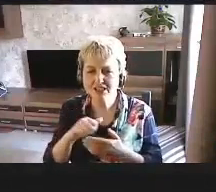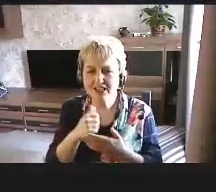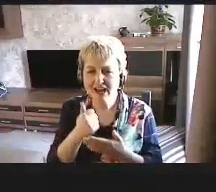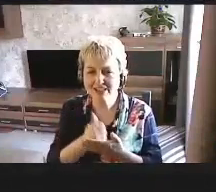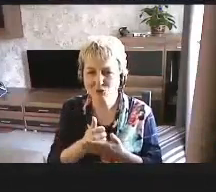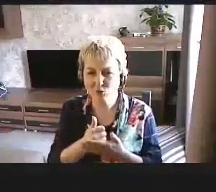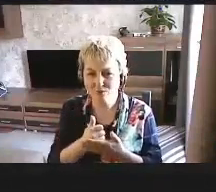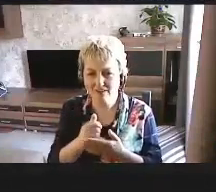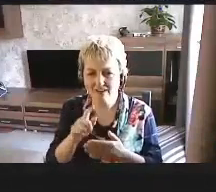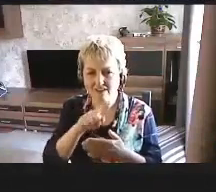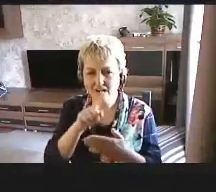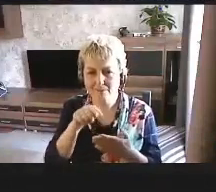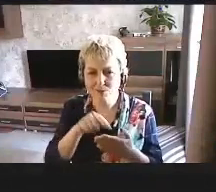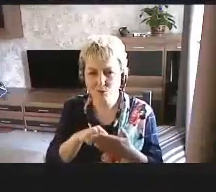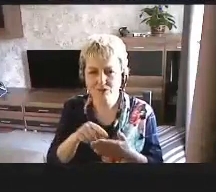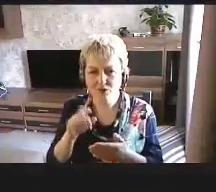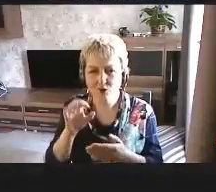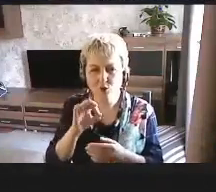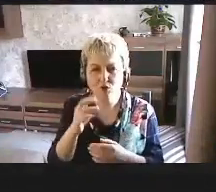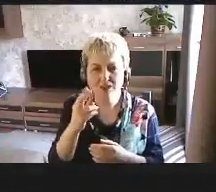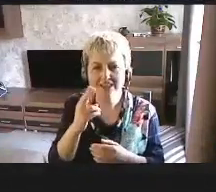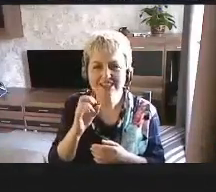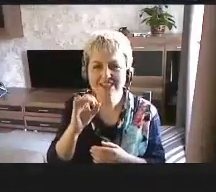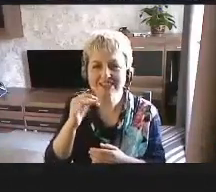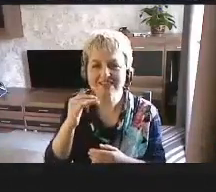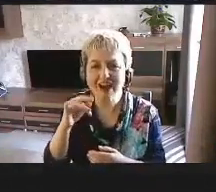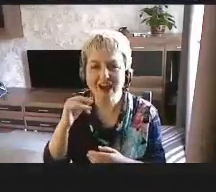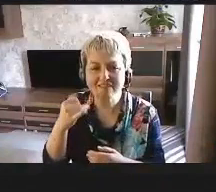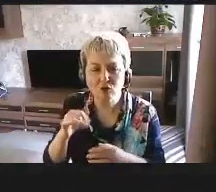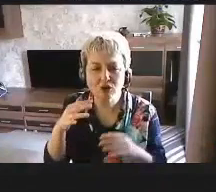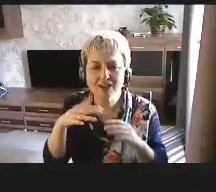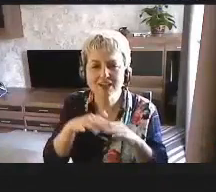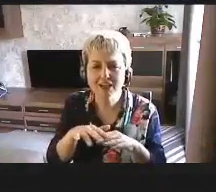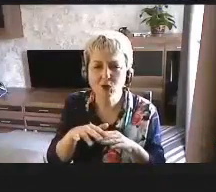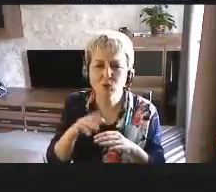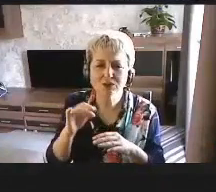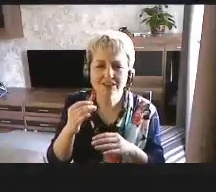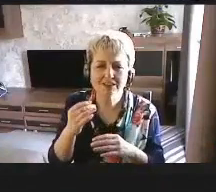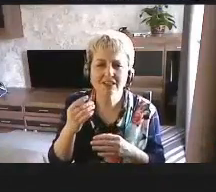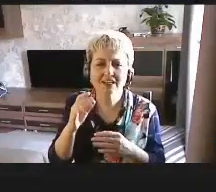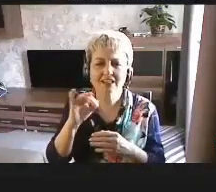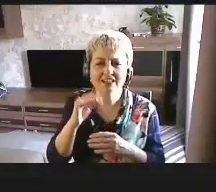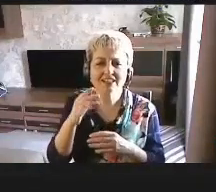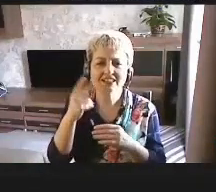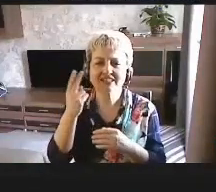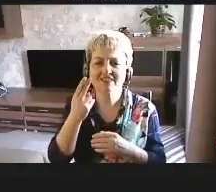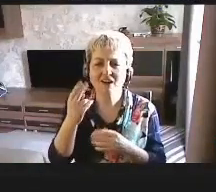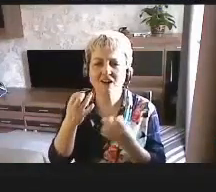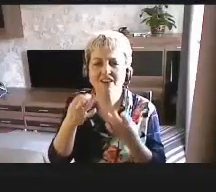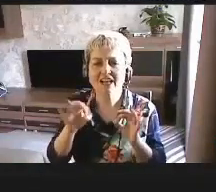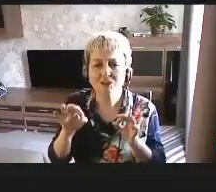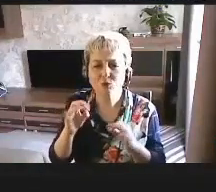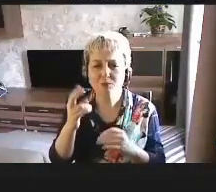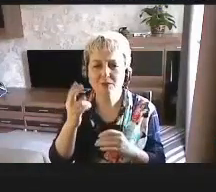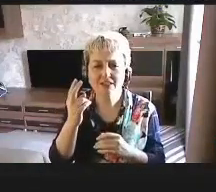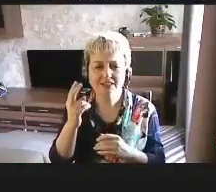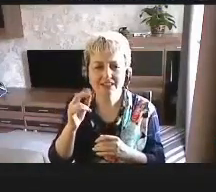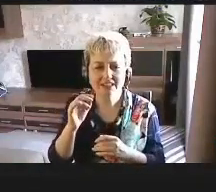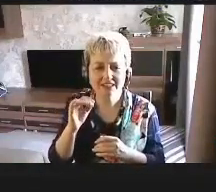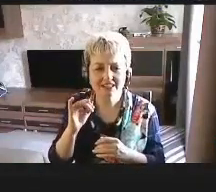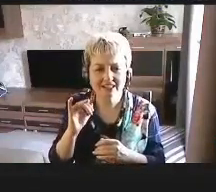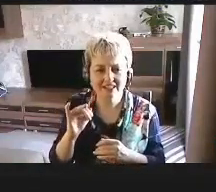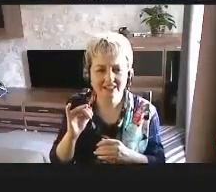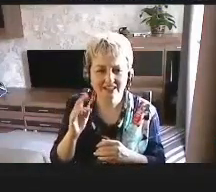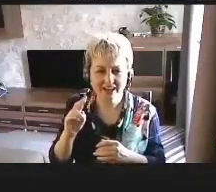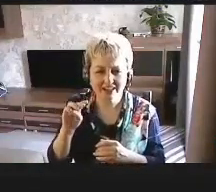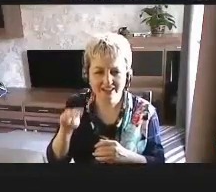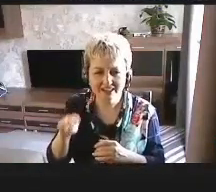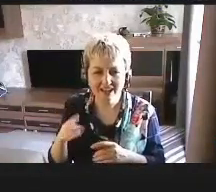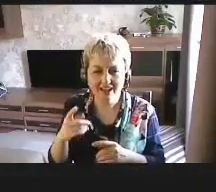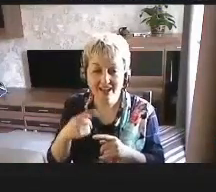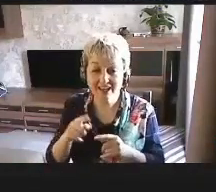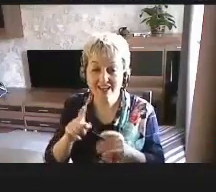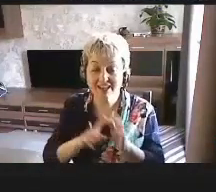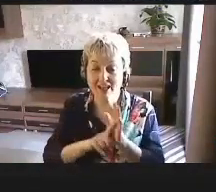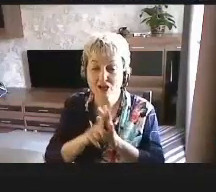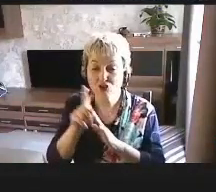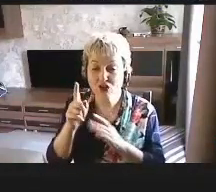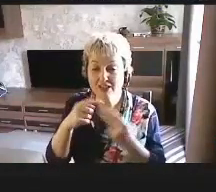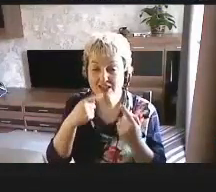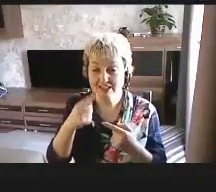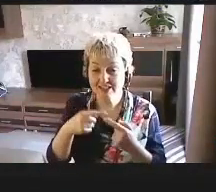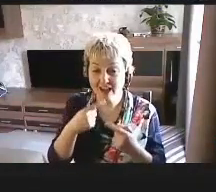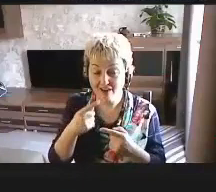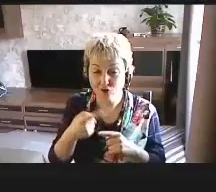вопросов о цифровой инклюзии и цифровой доступности, о доступности ИКТ. И начать этот разговор,